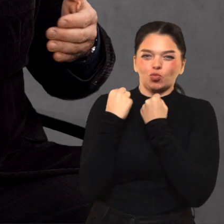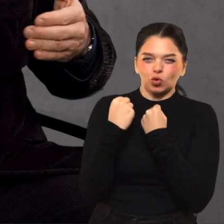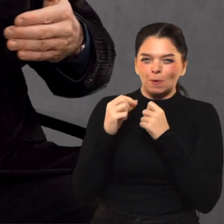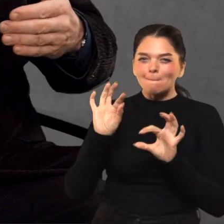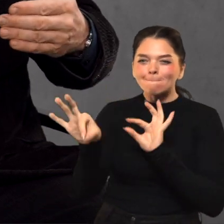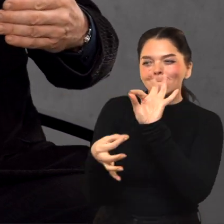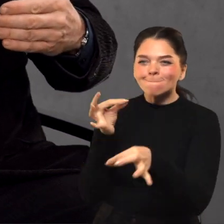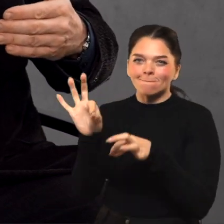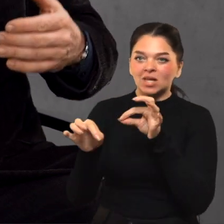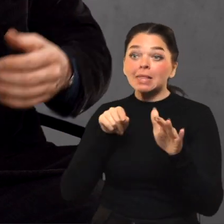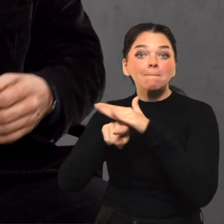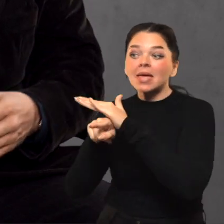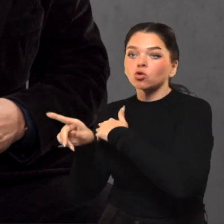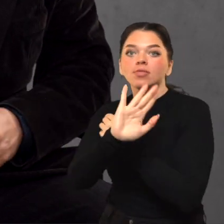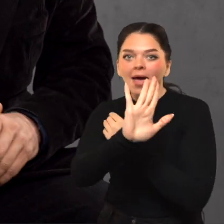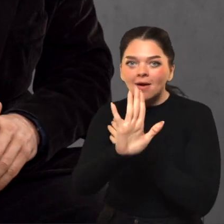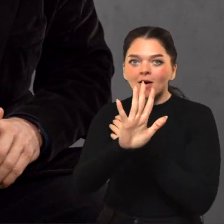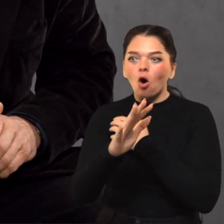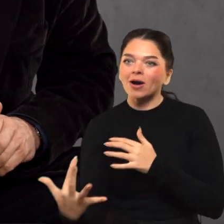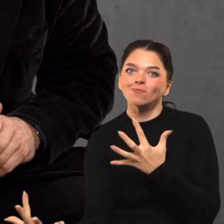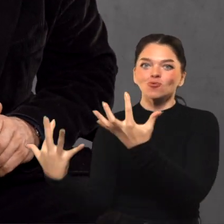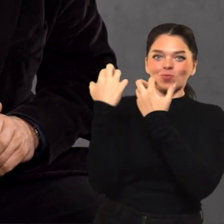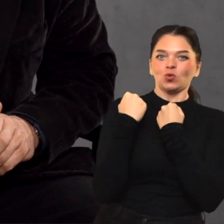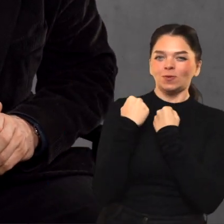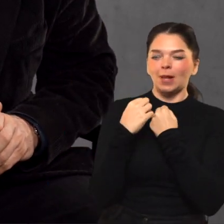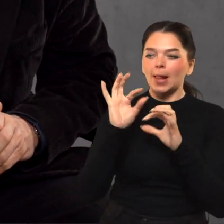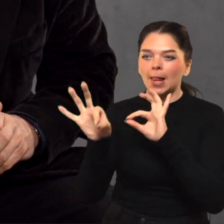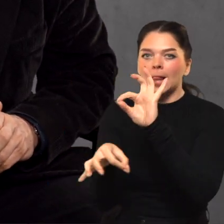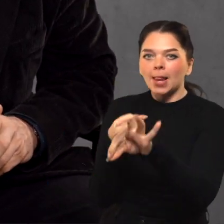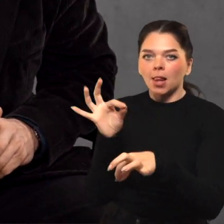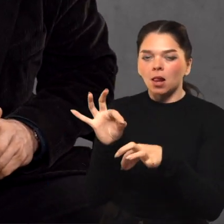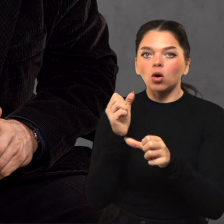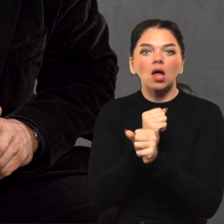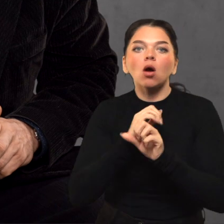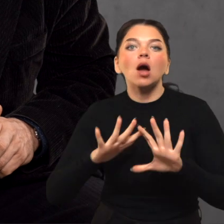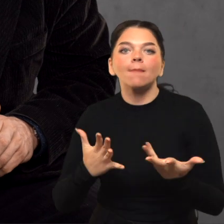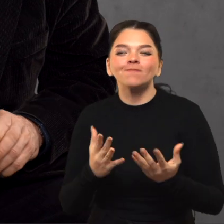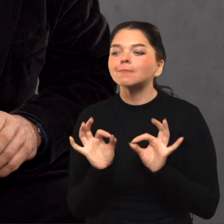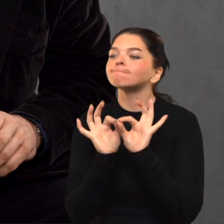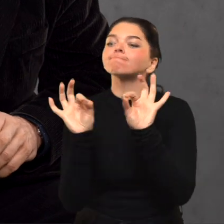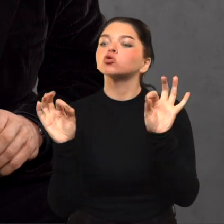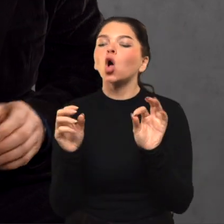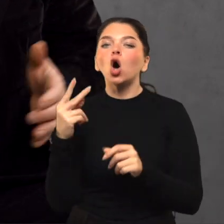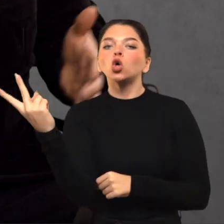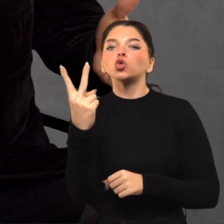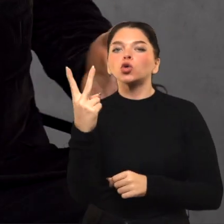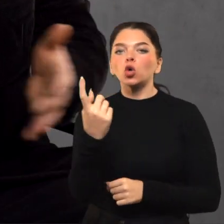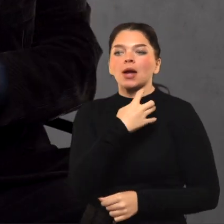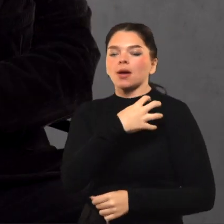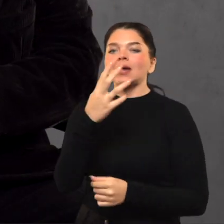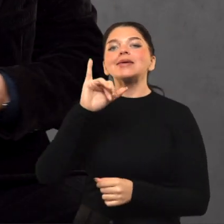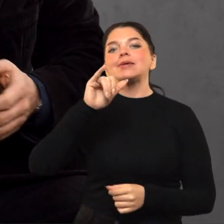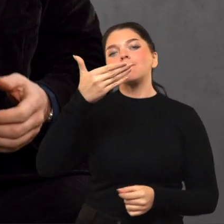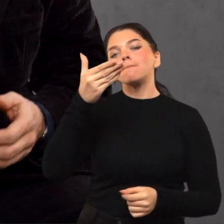Kad jie nebėgtų, bet stotų į mušį. ką jisai daro? Jisai pasiūlo tartis dviem imperatoriams. Tuomet ir